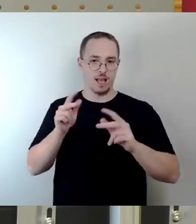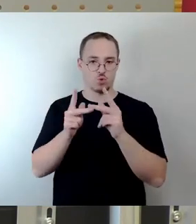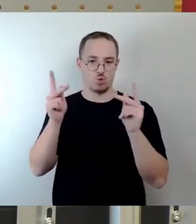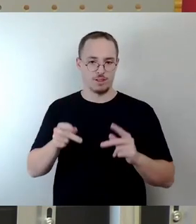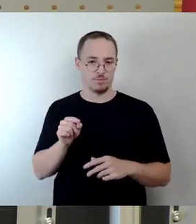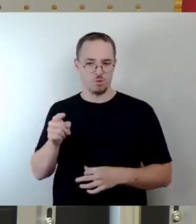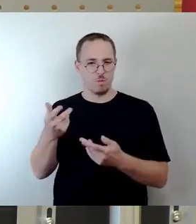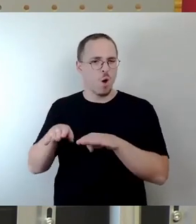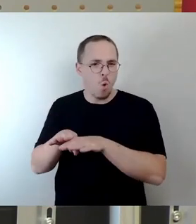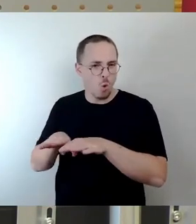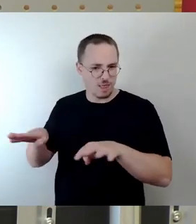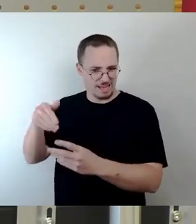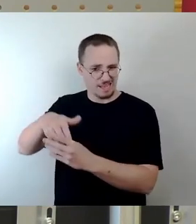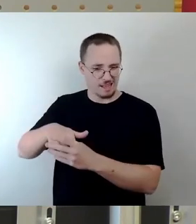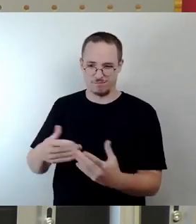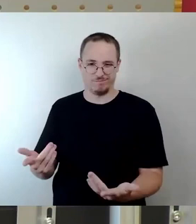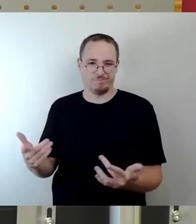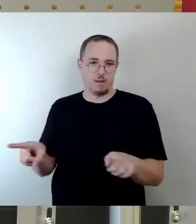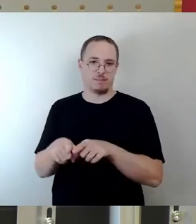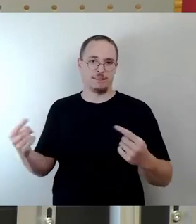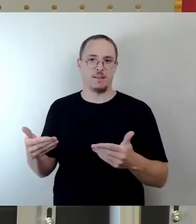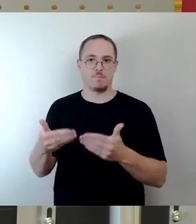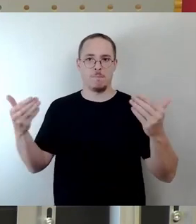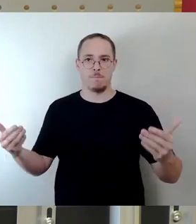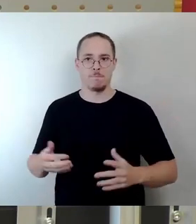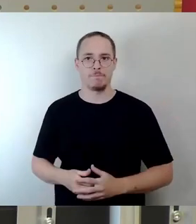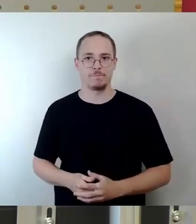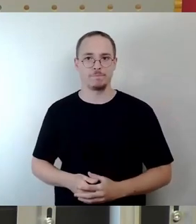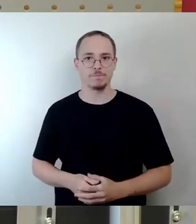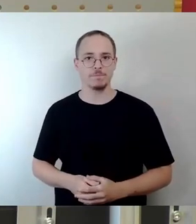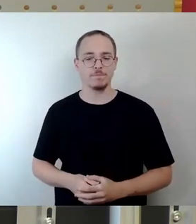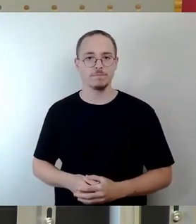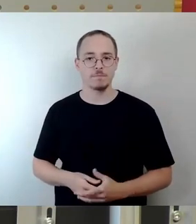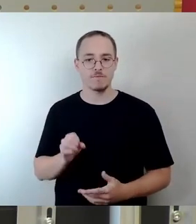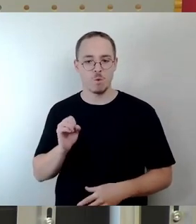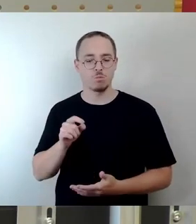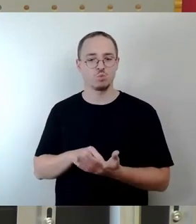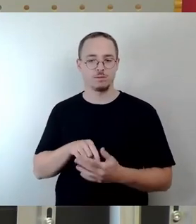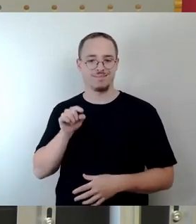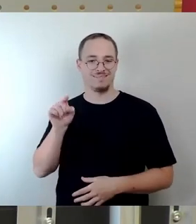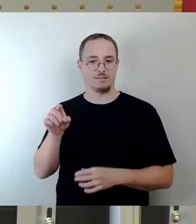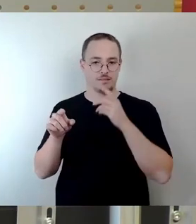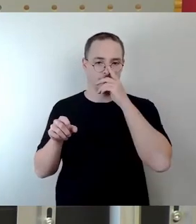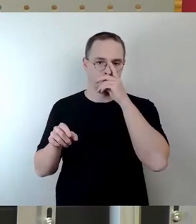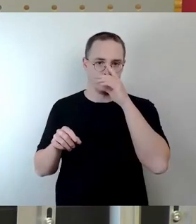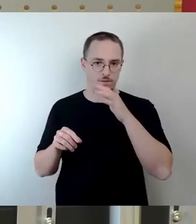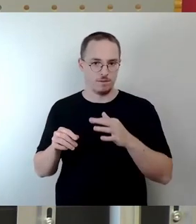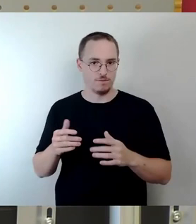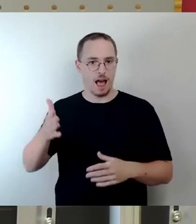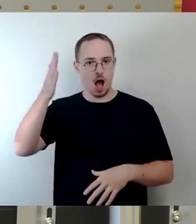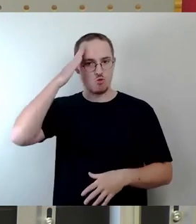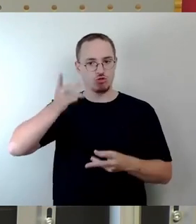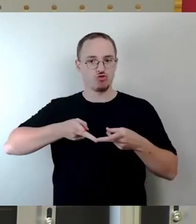ist. Das Radverkehrskonzept setzt viel zu oft darauf, genau dort die Hauptradrouten anzulegen, wo sich bereits das städtische Hauptstraßennetz befindet.